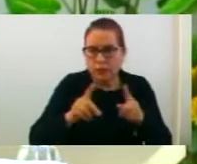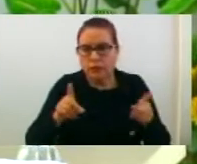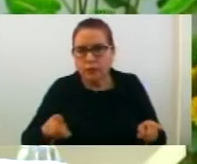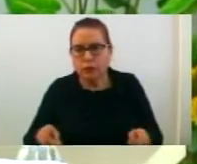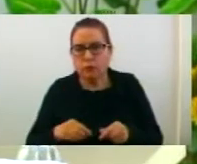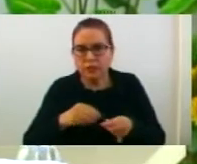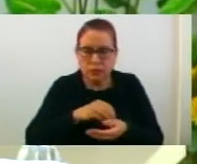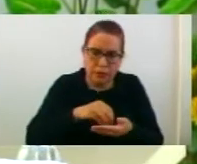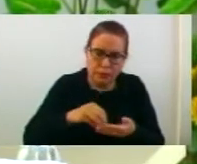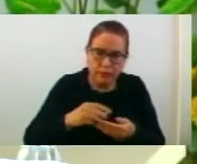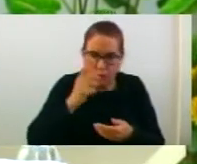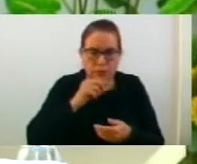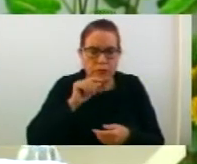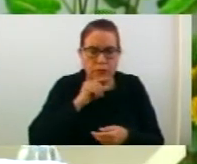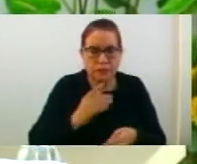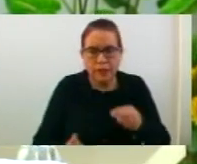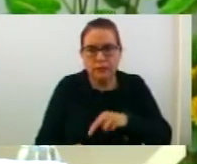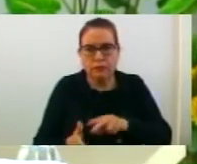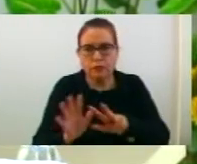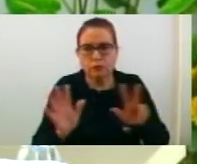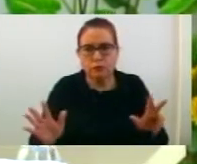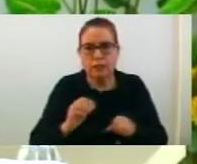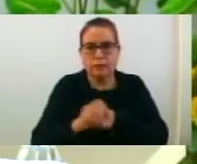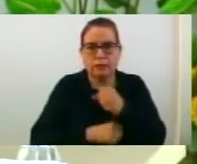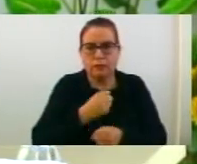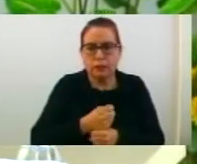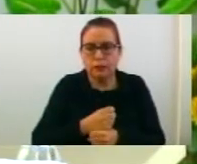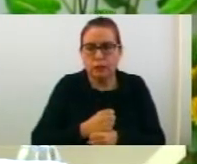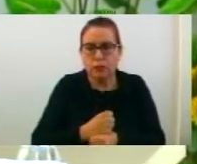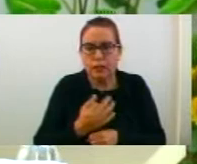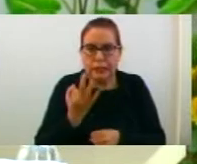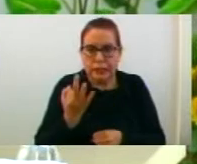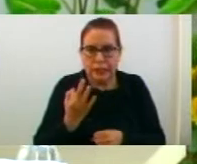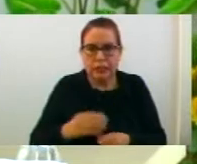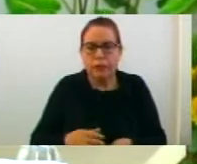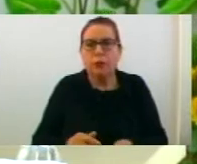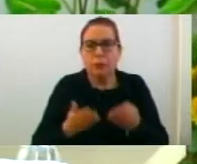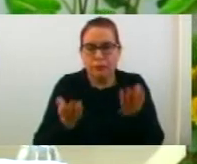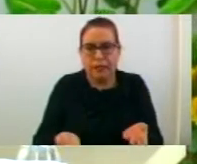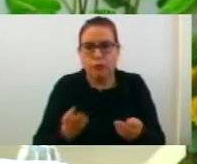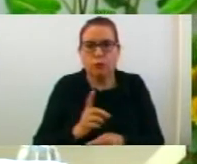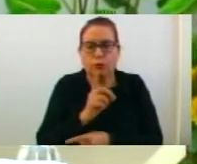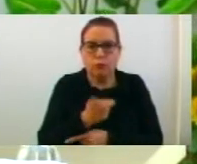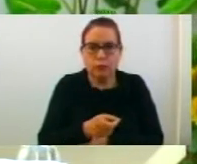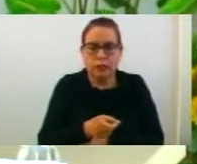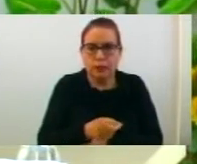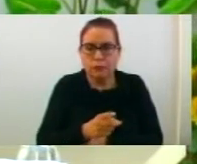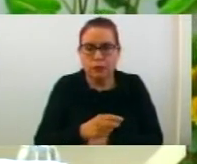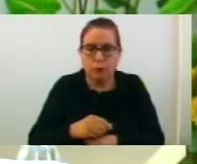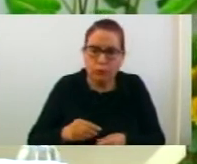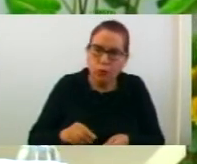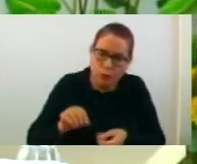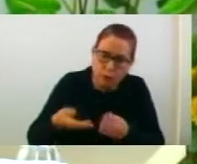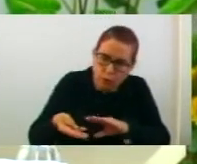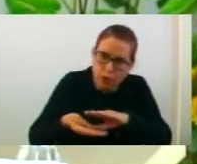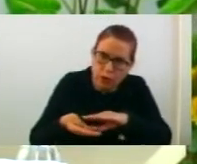урбанички планови во Община Струмица за 2018 година. 3. Предлог одлога за давање на согласност за издавање под закуп